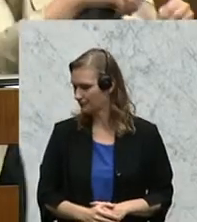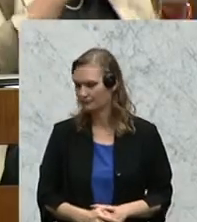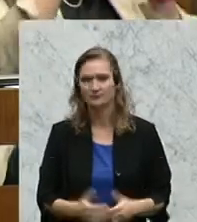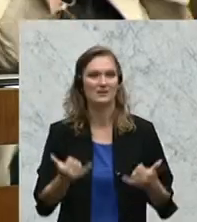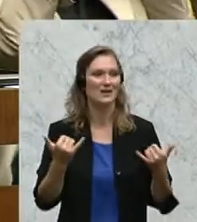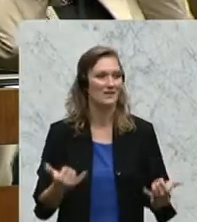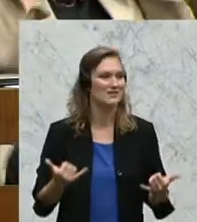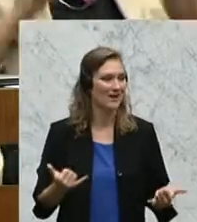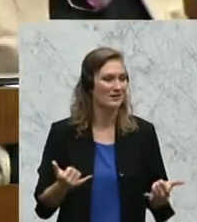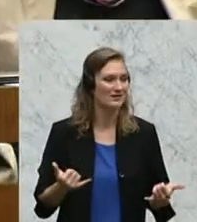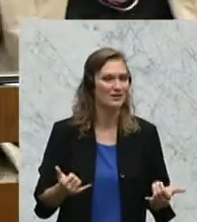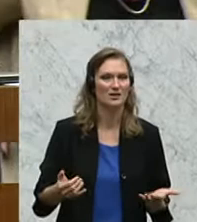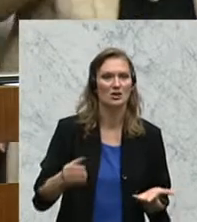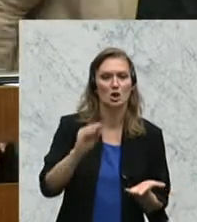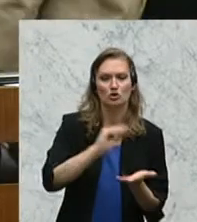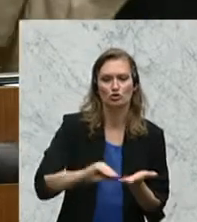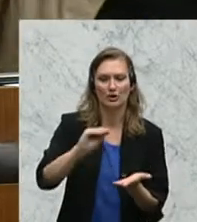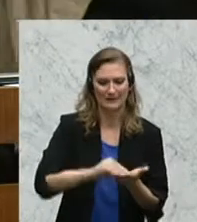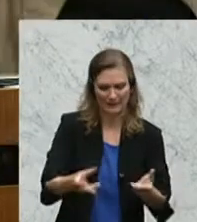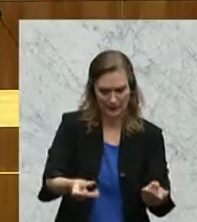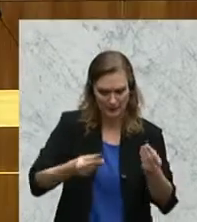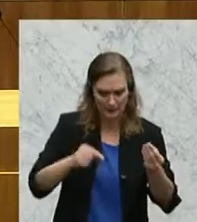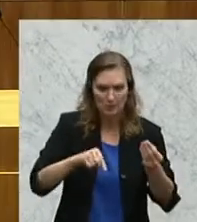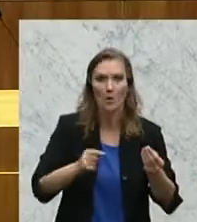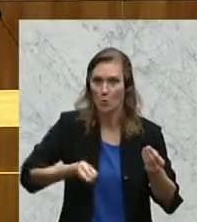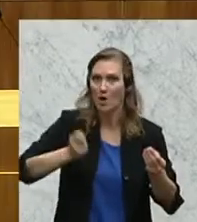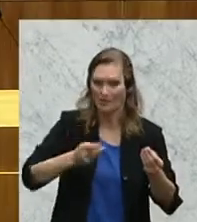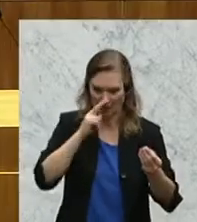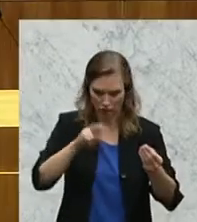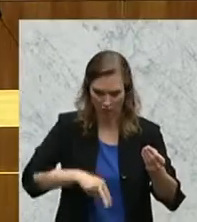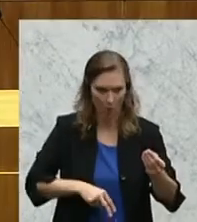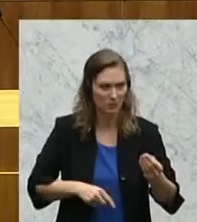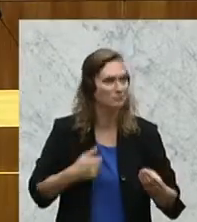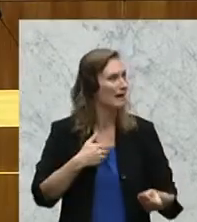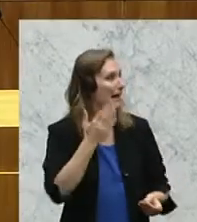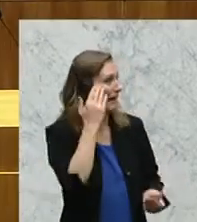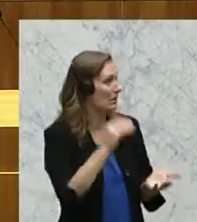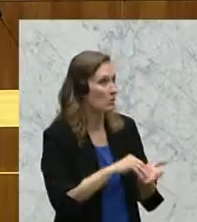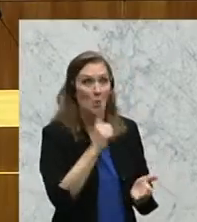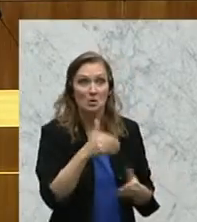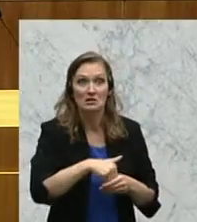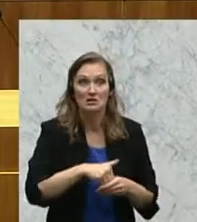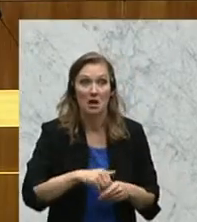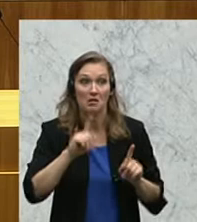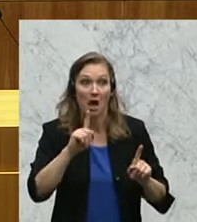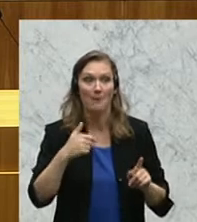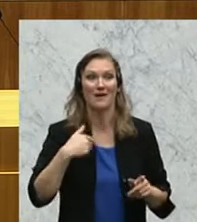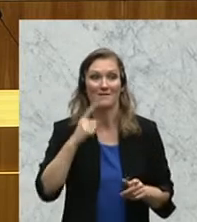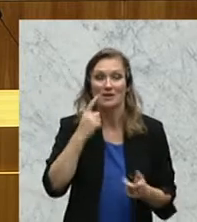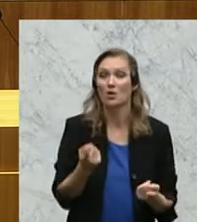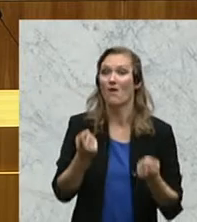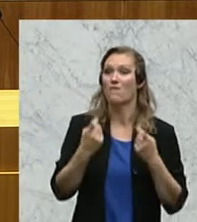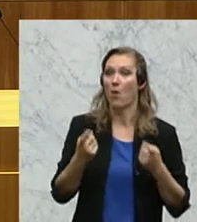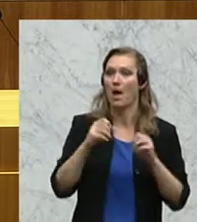schriftliche Fassung der Urteilsverkündung einmal ab. Die kennen wir noch nicht. Was ich weiß, habe ich aus den Medien